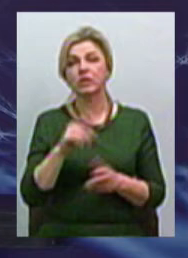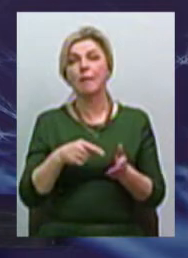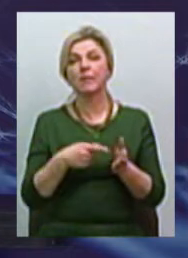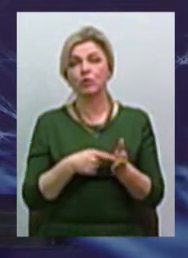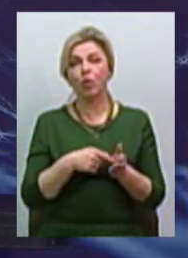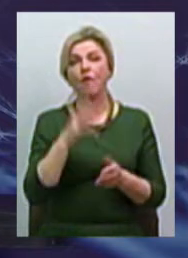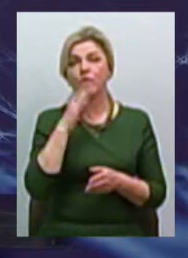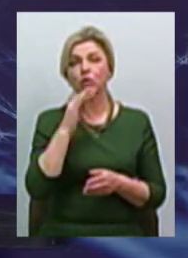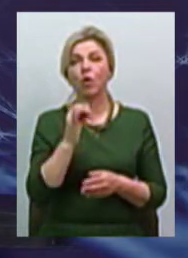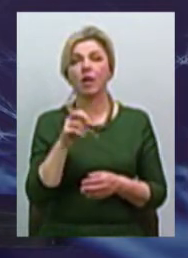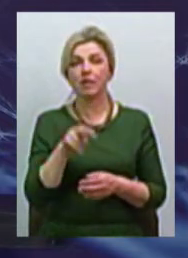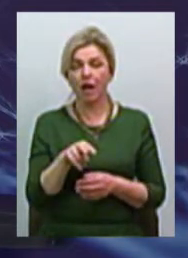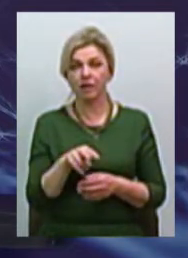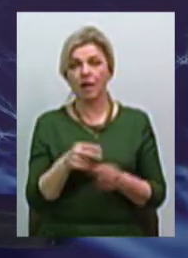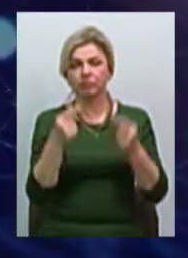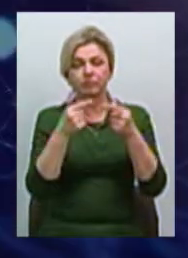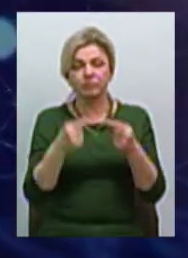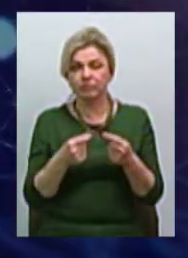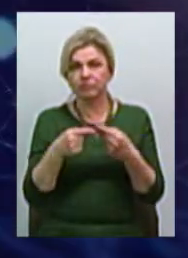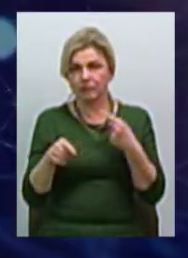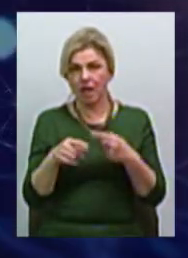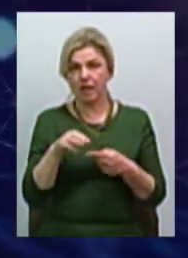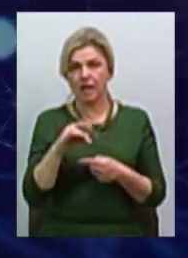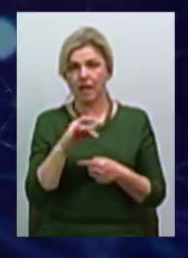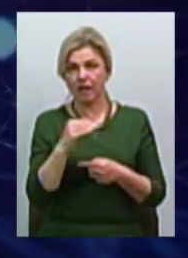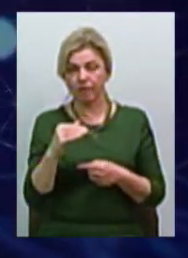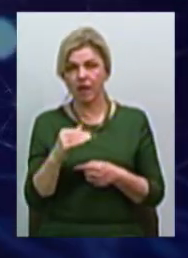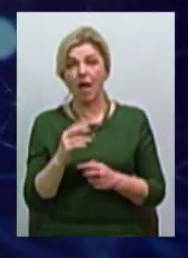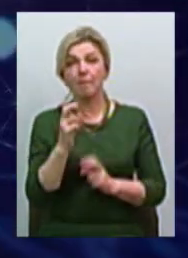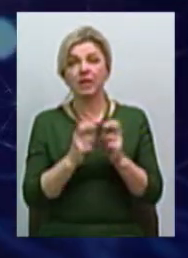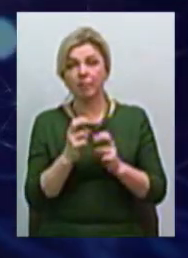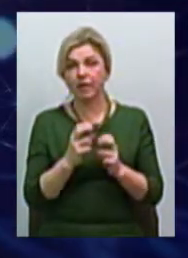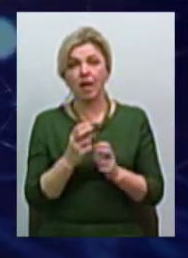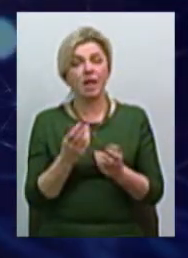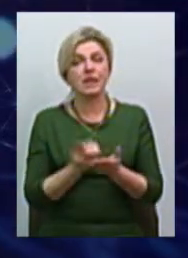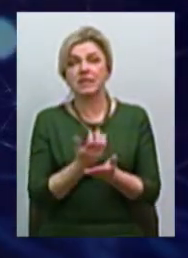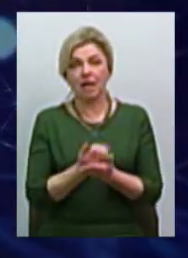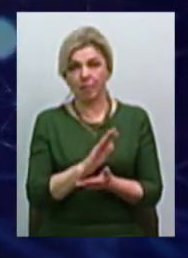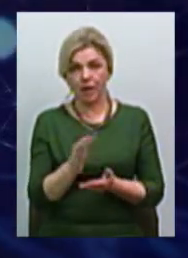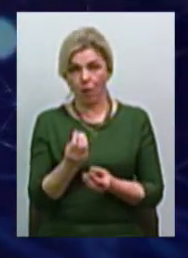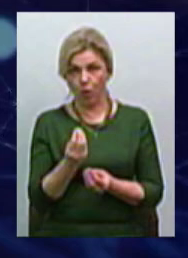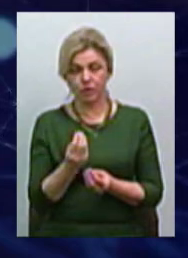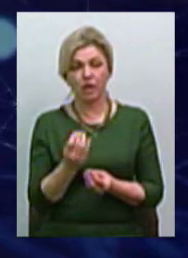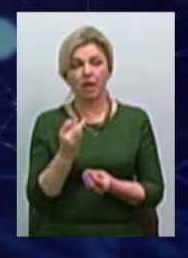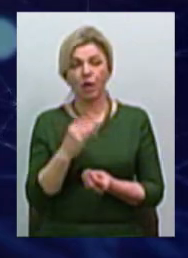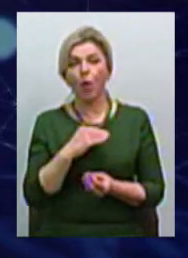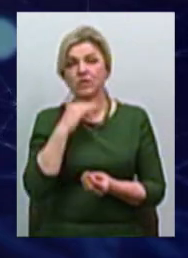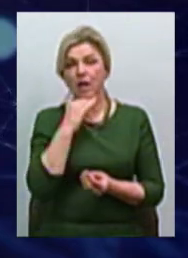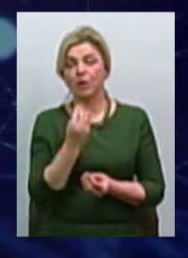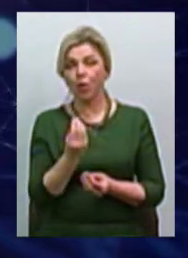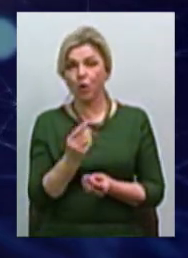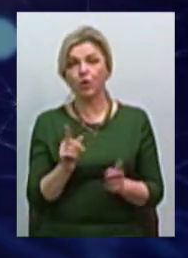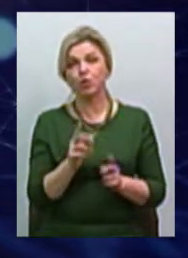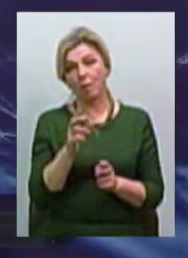тарифів. Тобто, маєте на увазі, коли підприємство просто не має коштів, не заробляє, не отримує достатньо від споживачів.